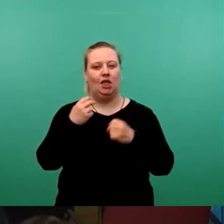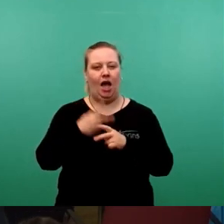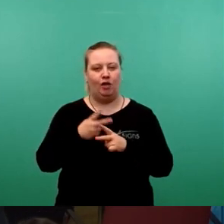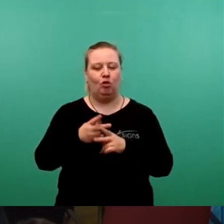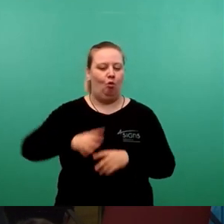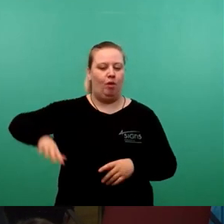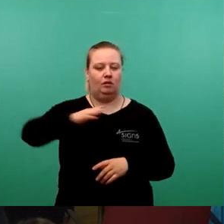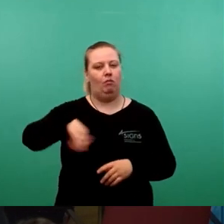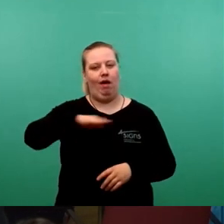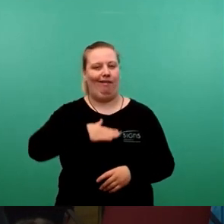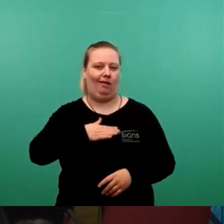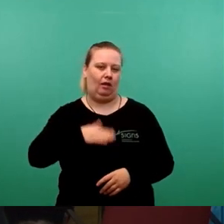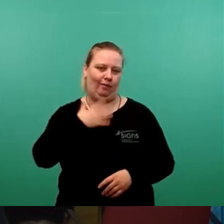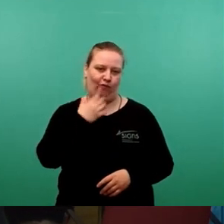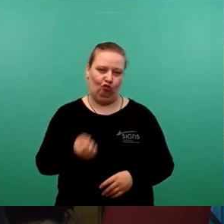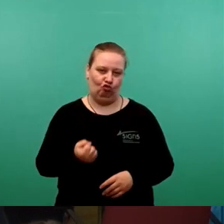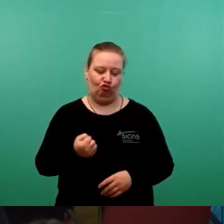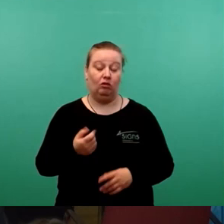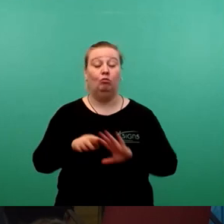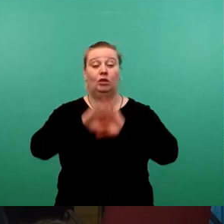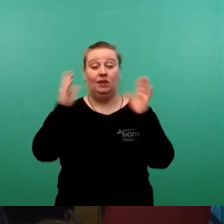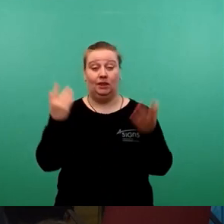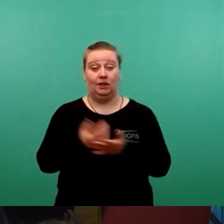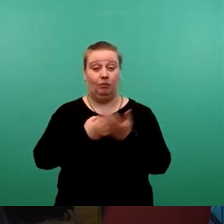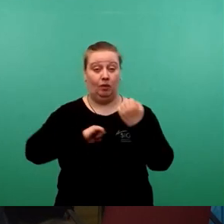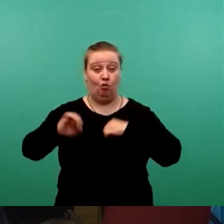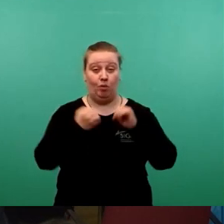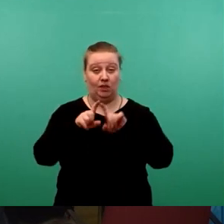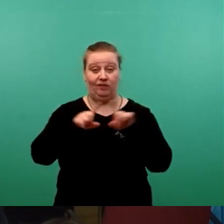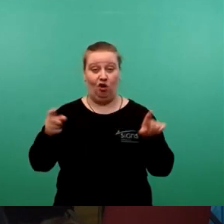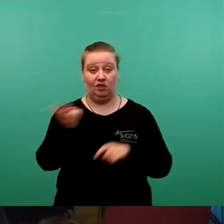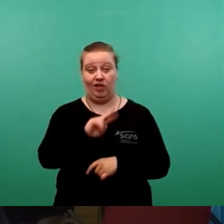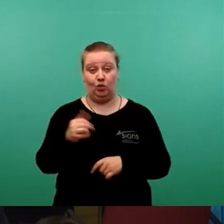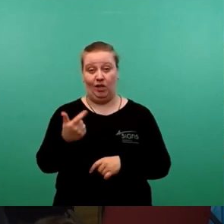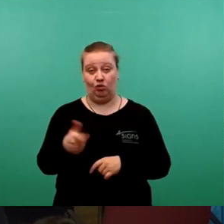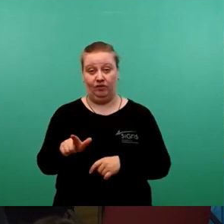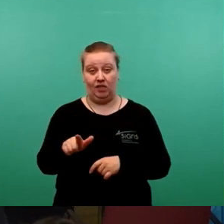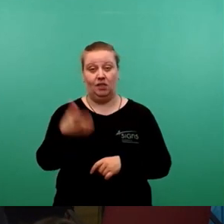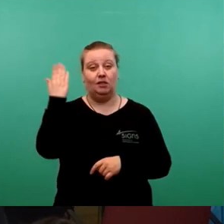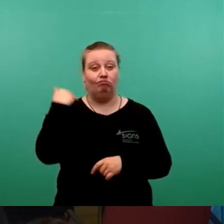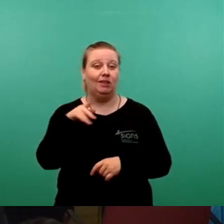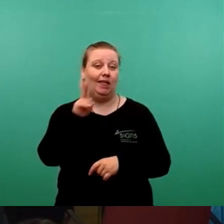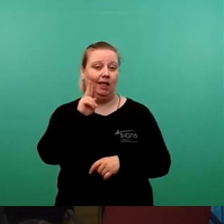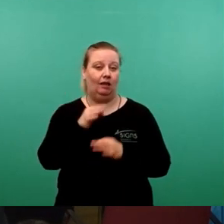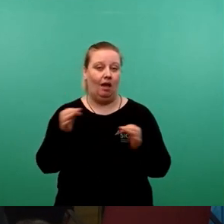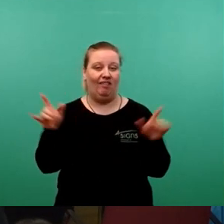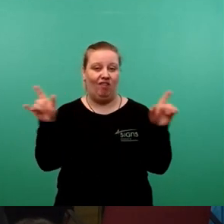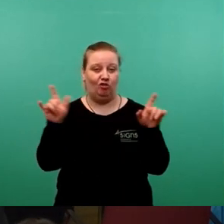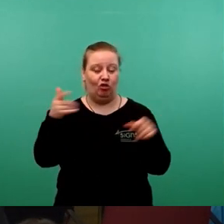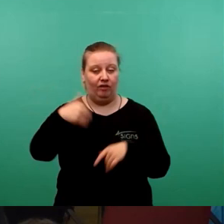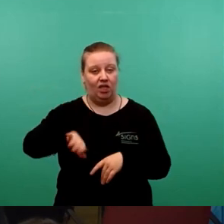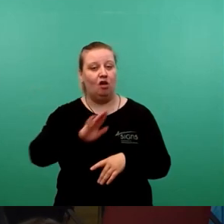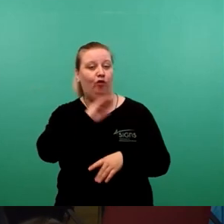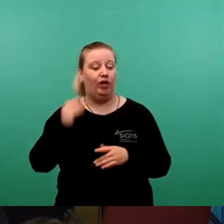Platzes einsetzen. In der gesamten Mobilitätswoche 2021 gab es täglich Veranstaltungen, die sehr gut